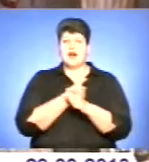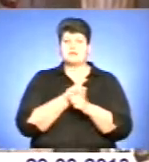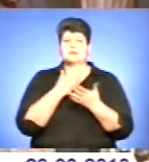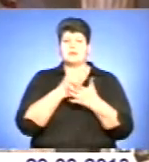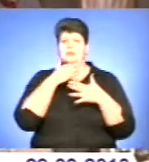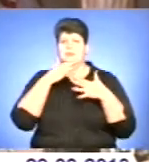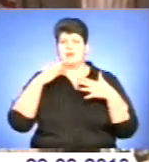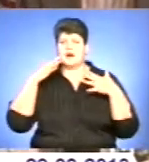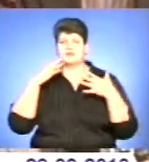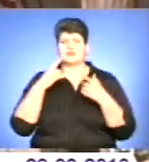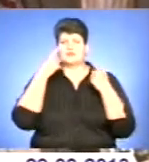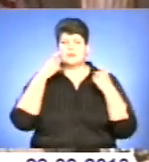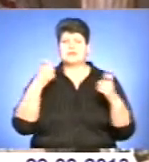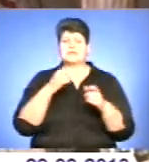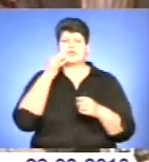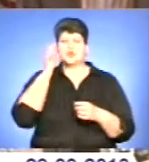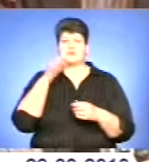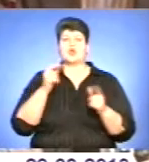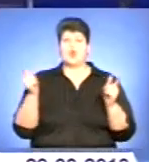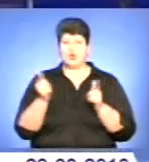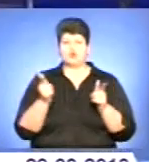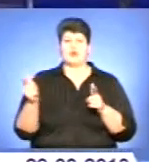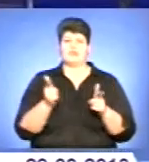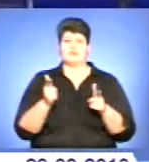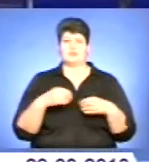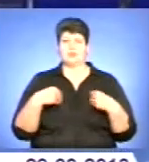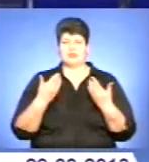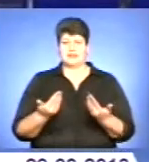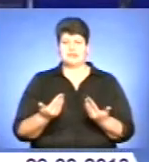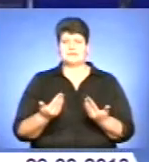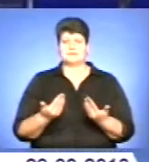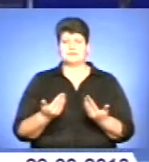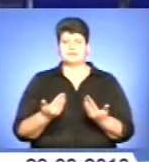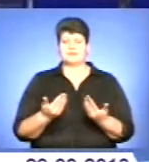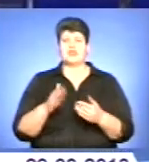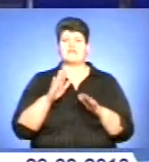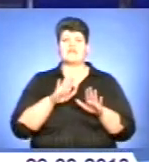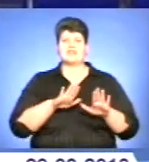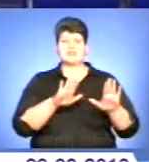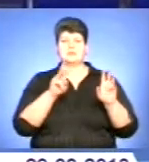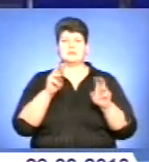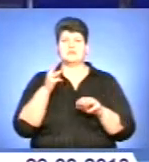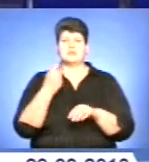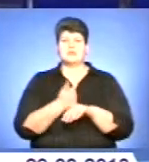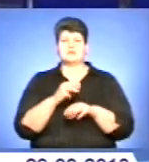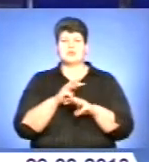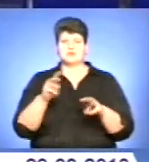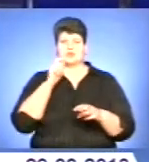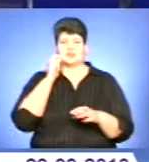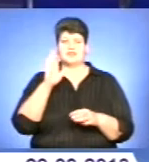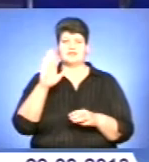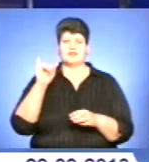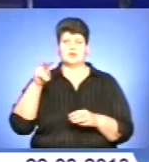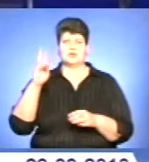інформації та досвіду, яким готові поділитися. Віце-прем'єр міністр України Олександр Вілкул ознайомився з